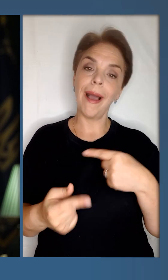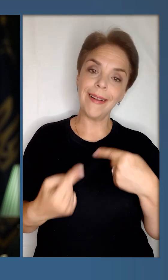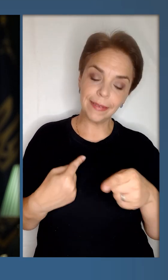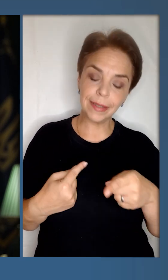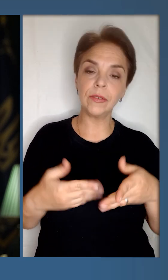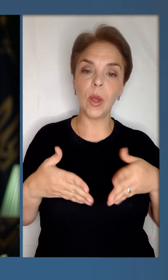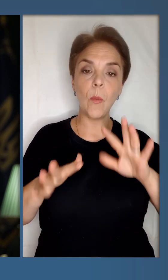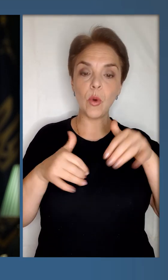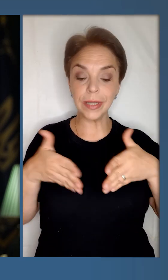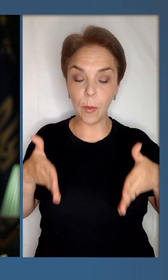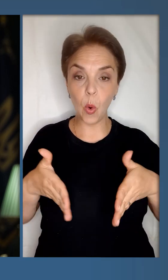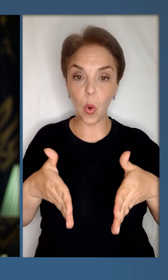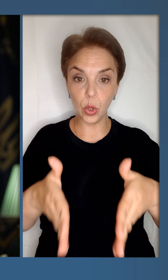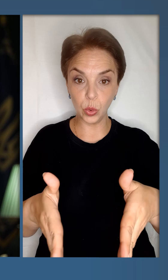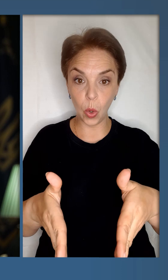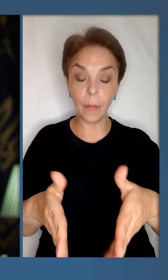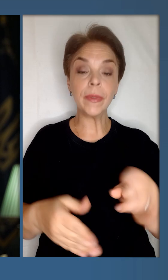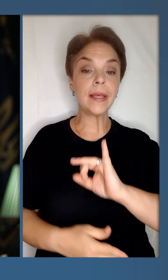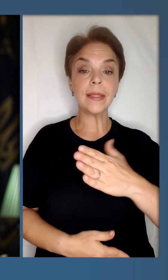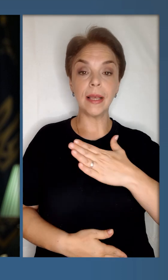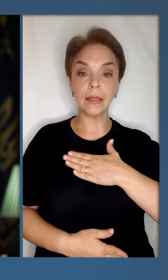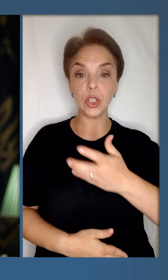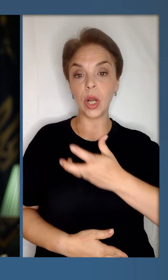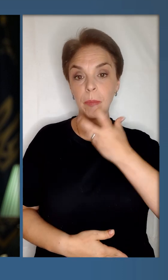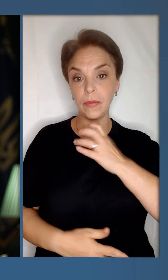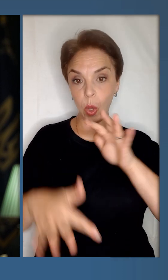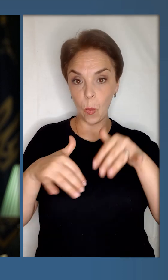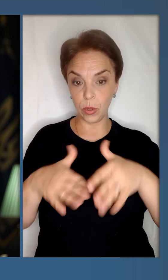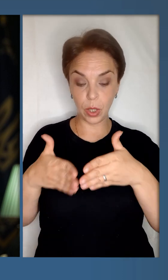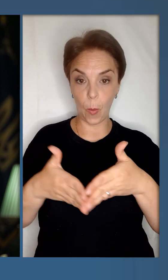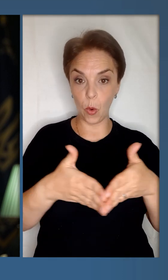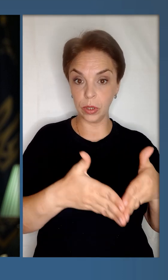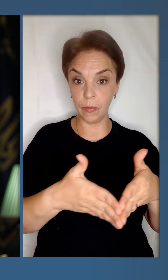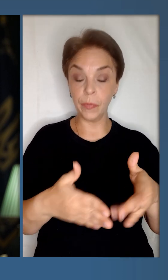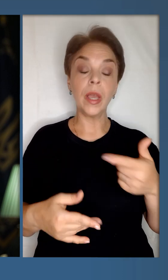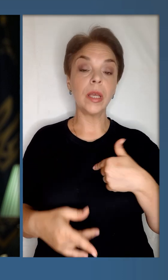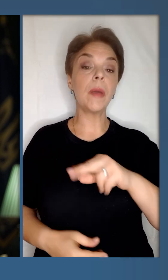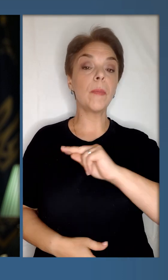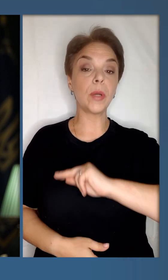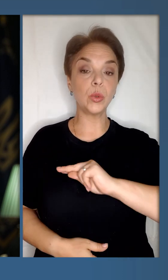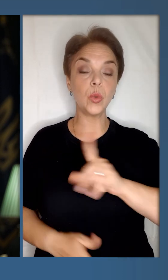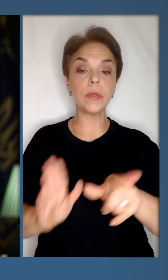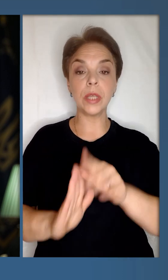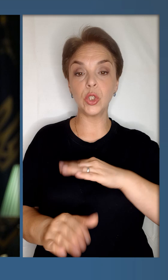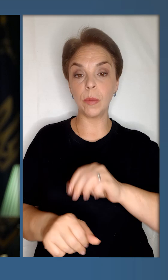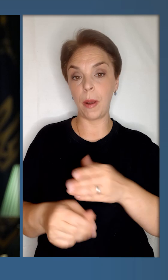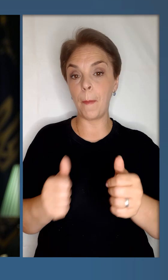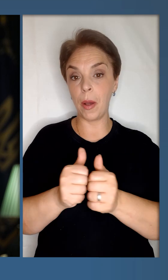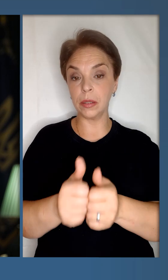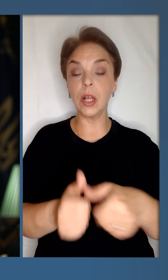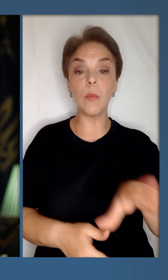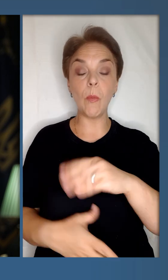альтернативним морським коридором із наших південних морських портів. І ми працюємо із нашими